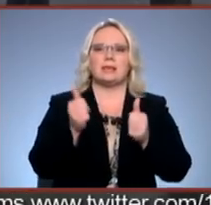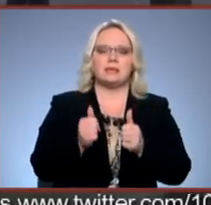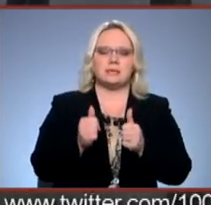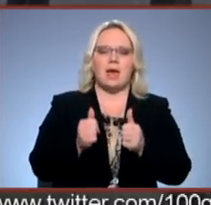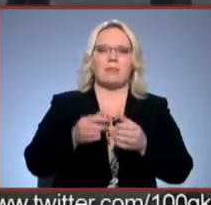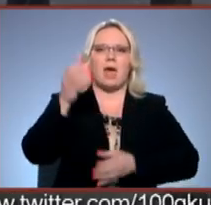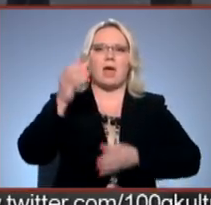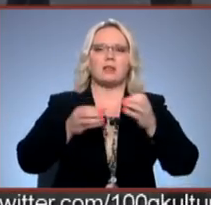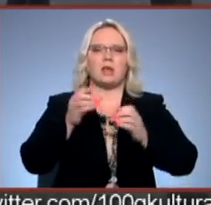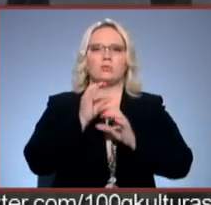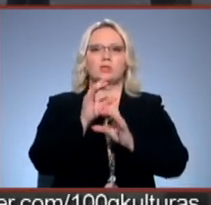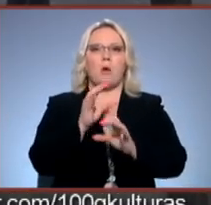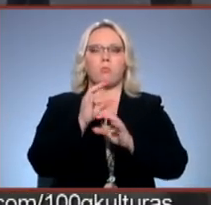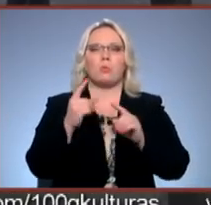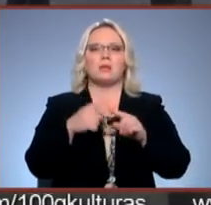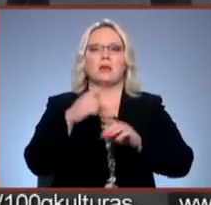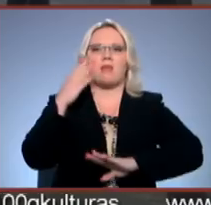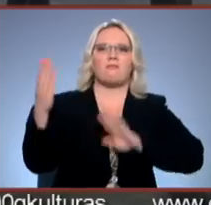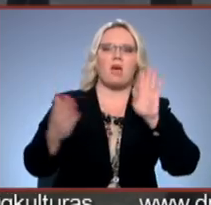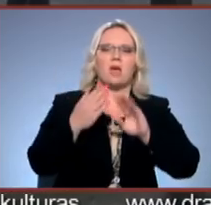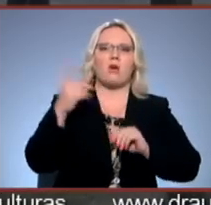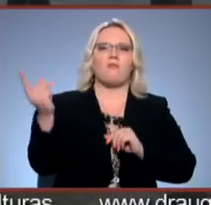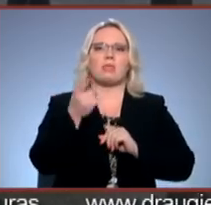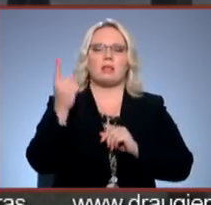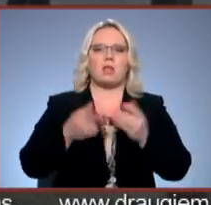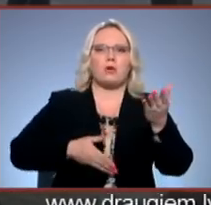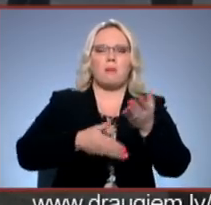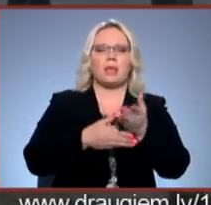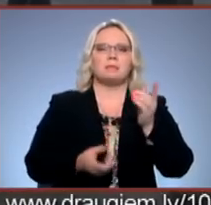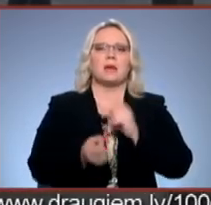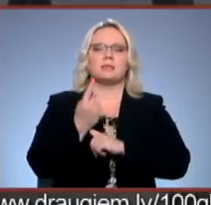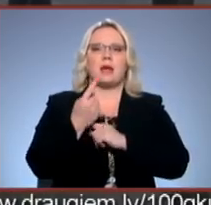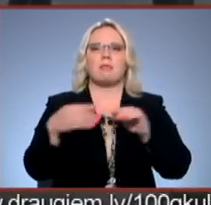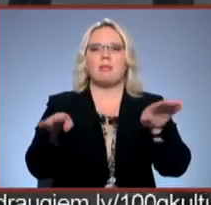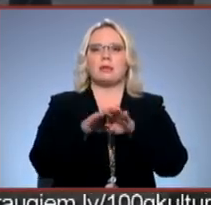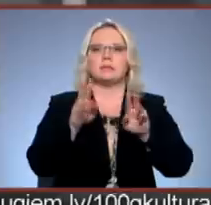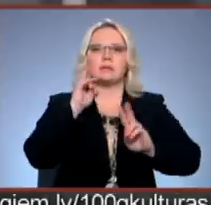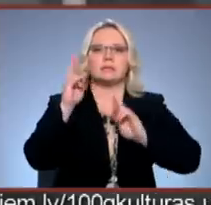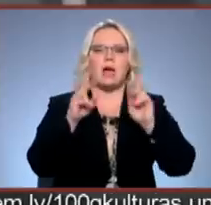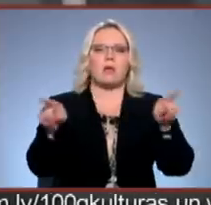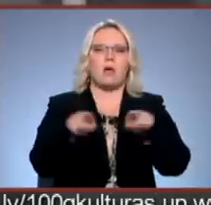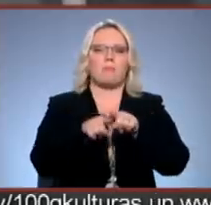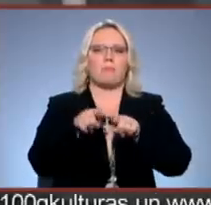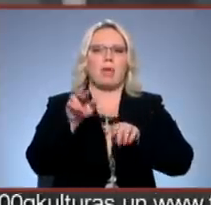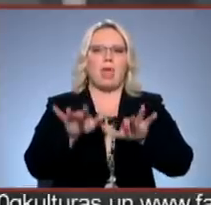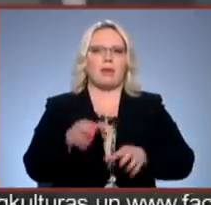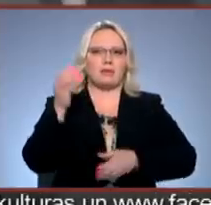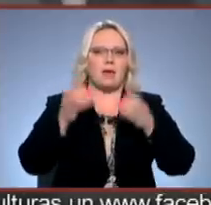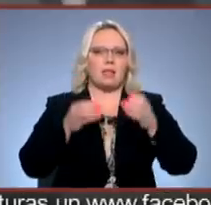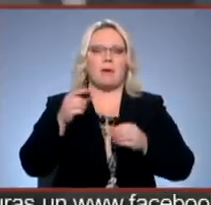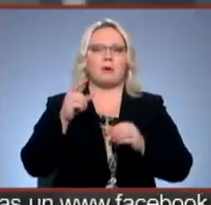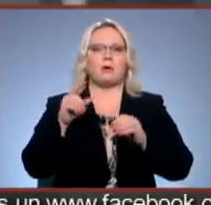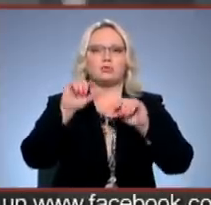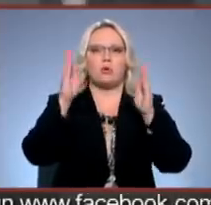ērģeļu stabulas ar vēju un ventilatoru palīdzību, kas rada līdzīgu skaņu kā ērģelēm. Skulptūra ir akustiskais